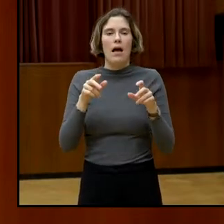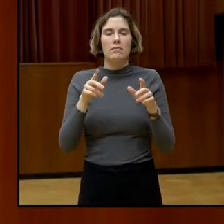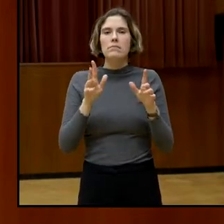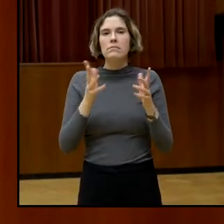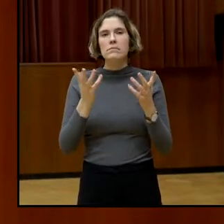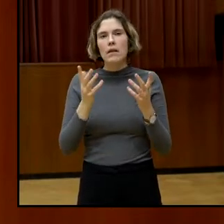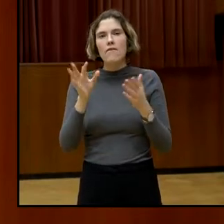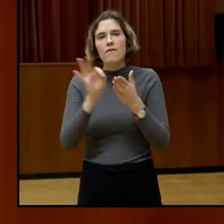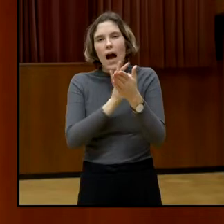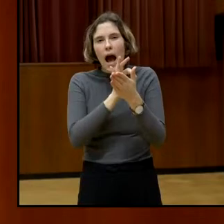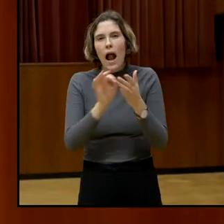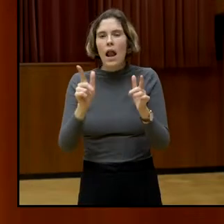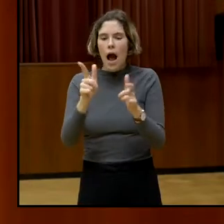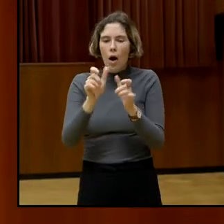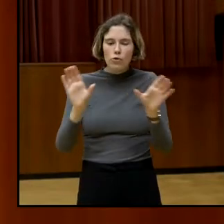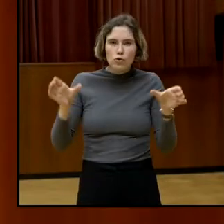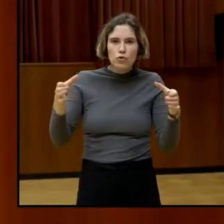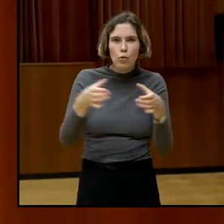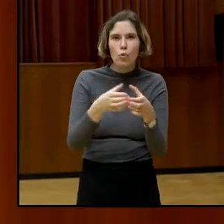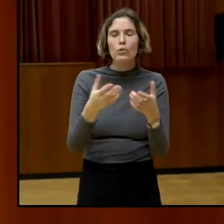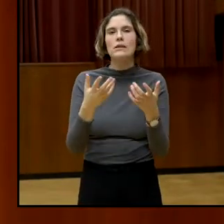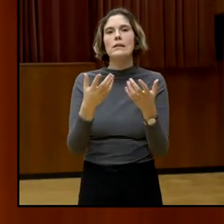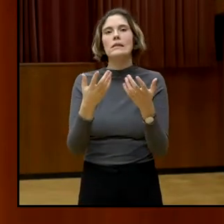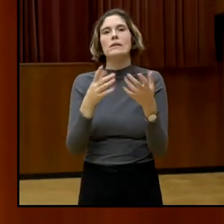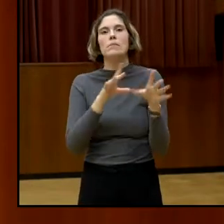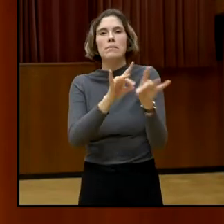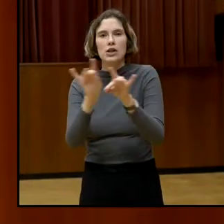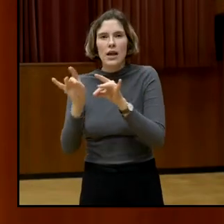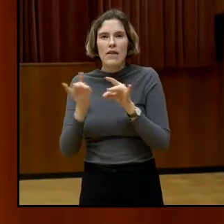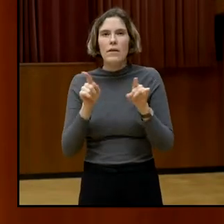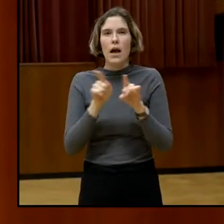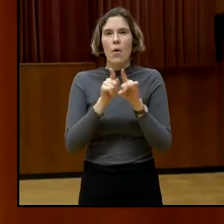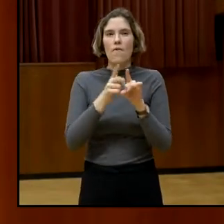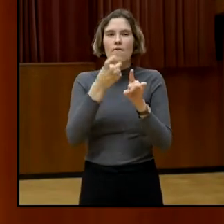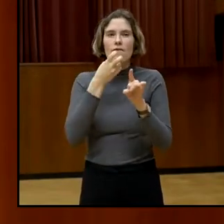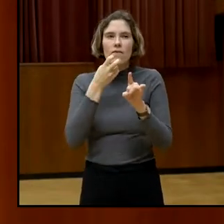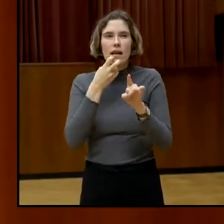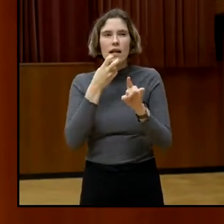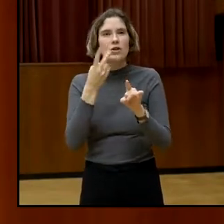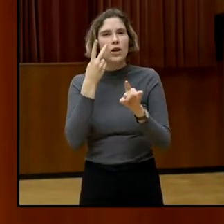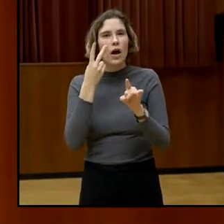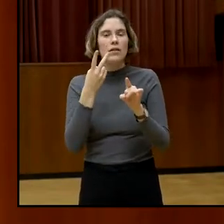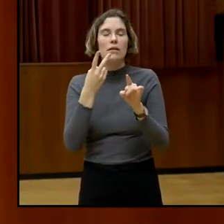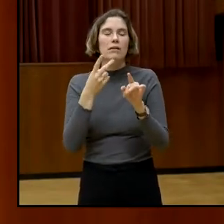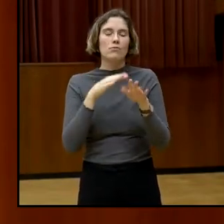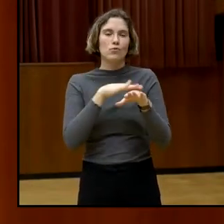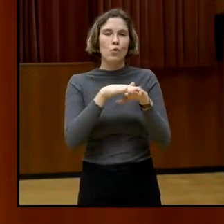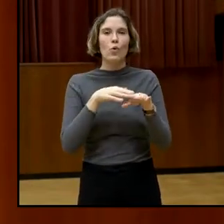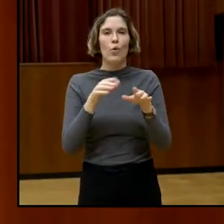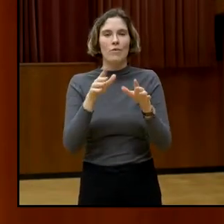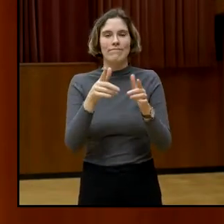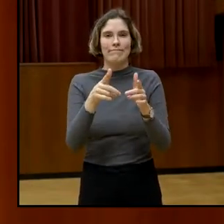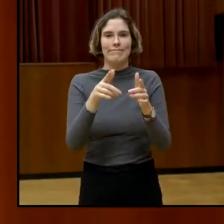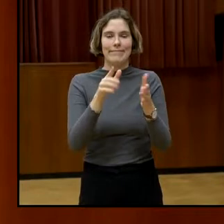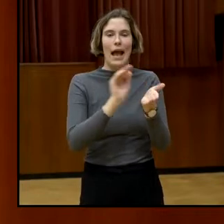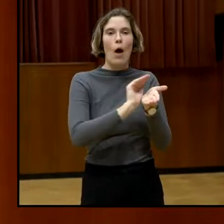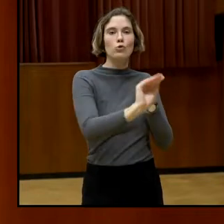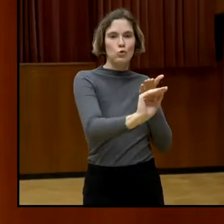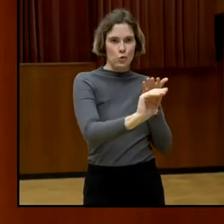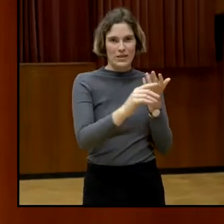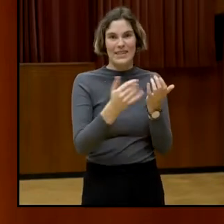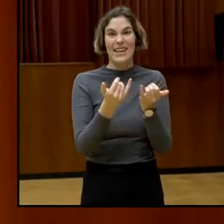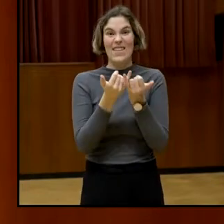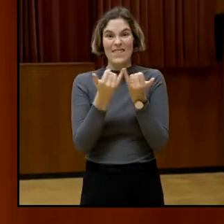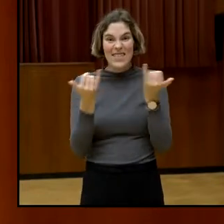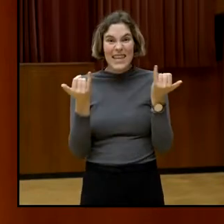sozusagen dieses, das zu thematisieren, wie hoch der Prozentanteil einfach an Nichtbeteiligten ist. Und